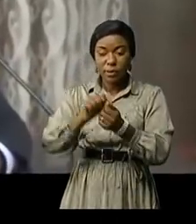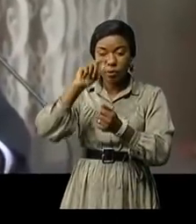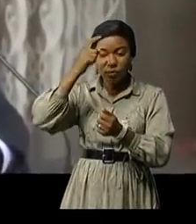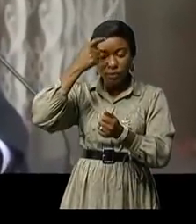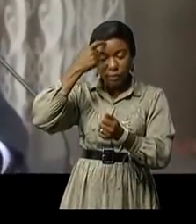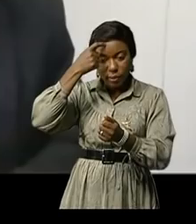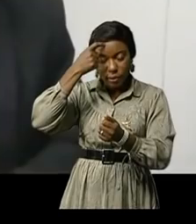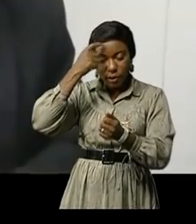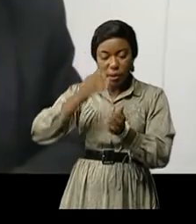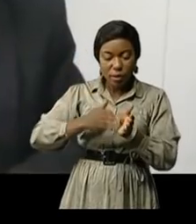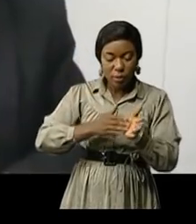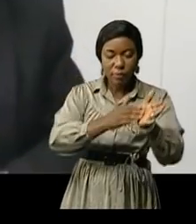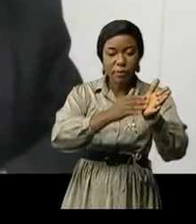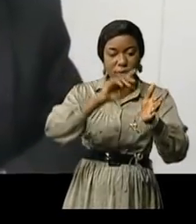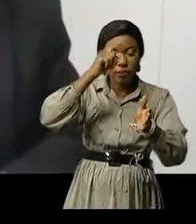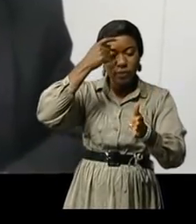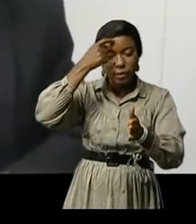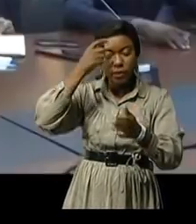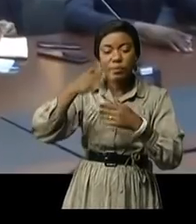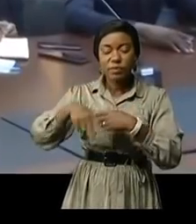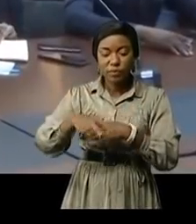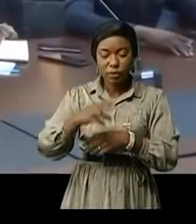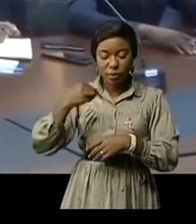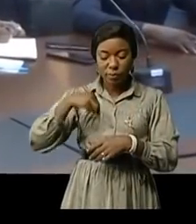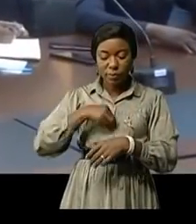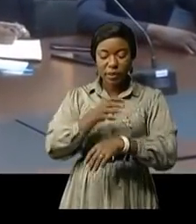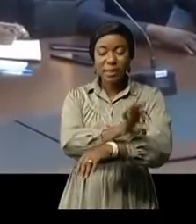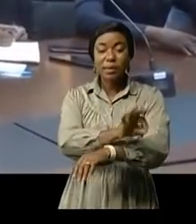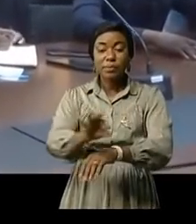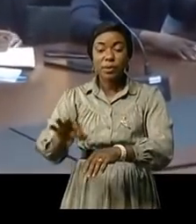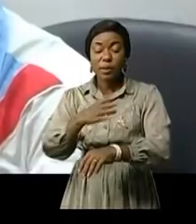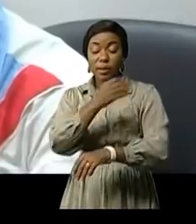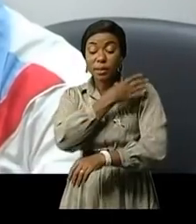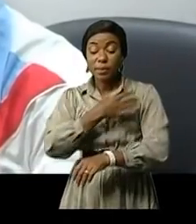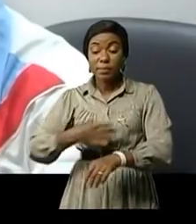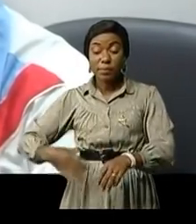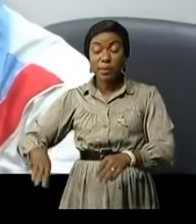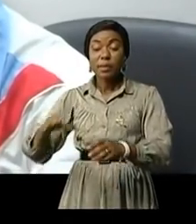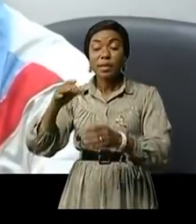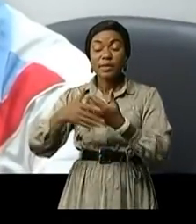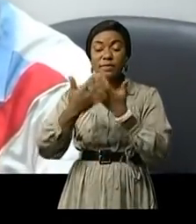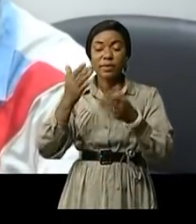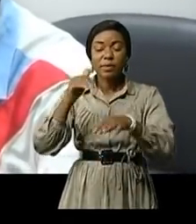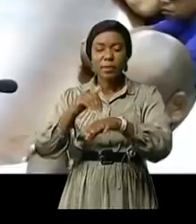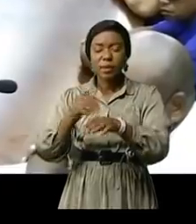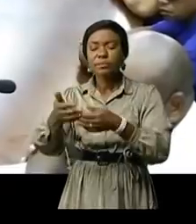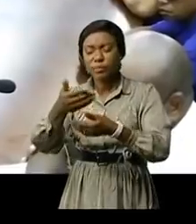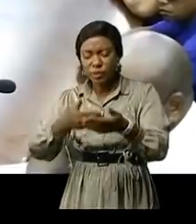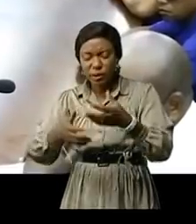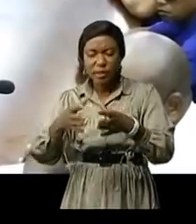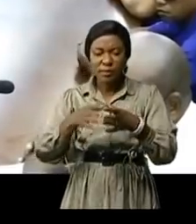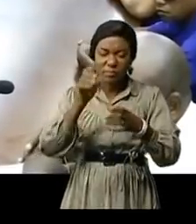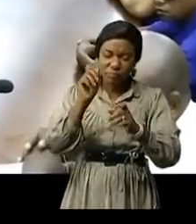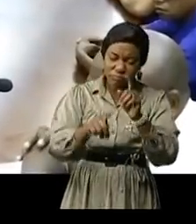accompagnée du ministre provincial de l'intérieur et sécurité aux membres du cabinet et du maire de la ville de Matadi afin de changer avec ses changeurs des